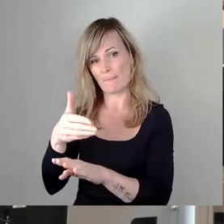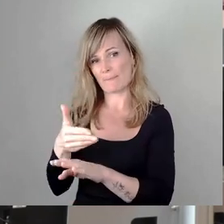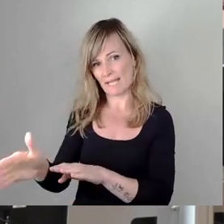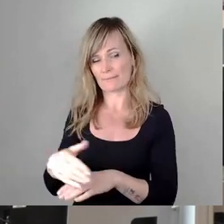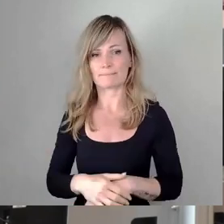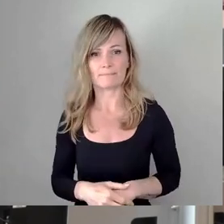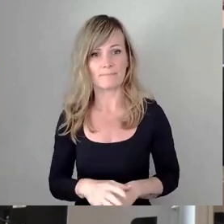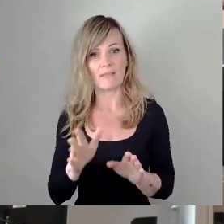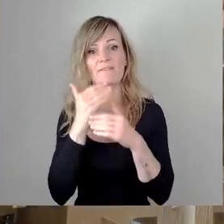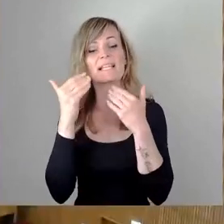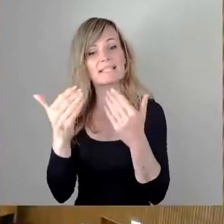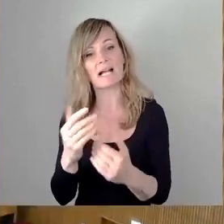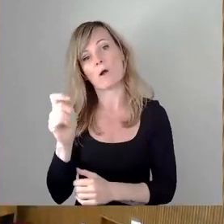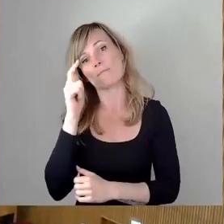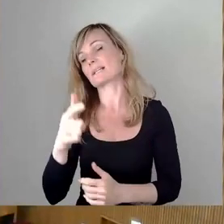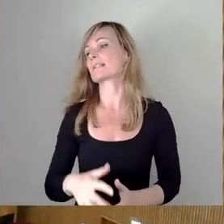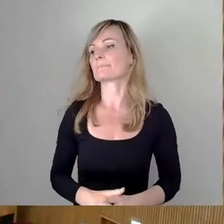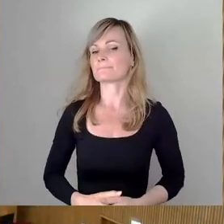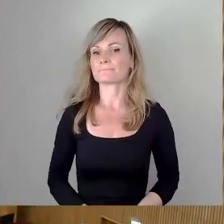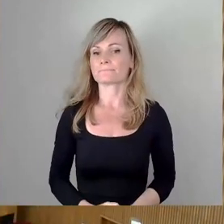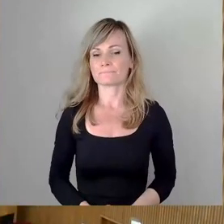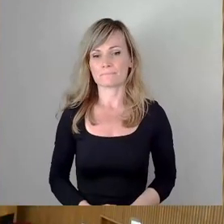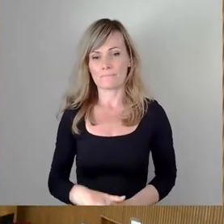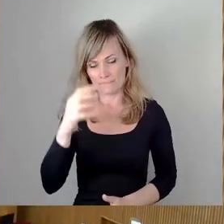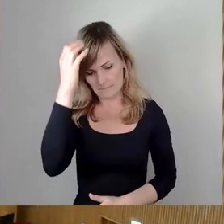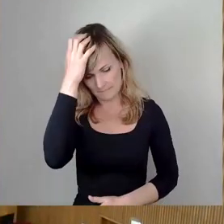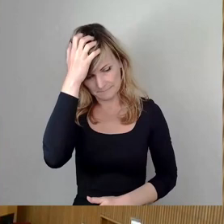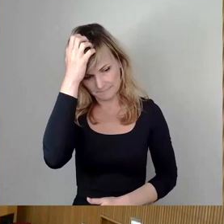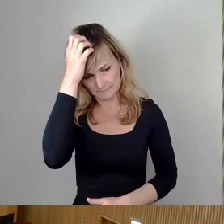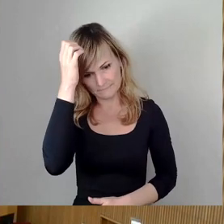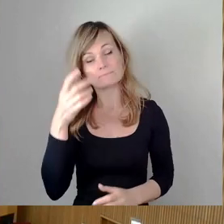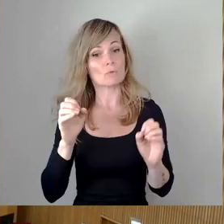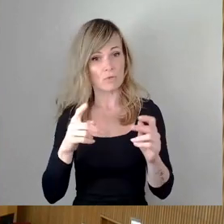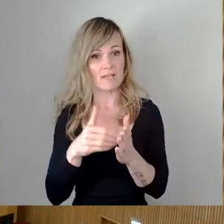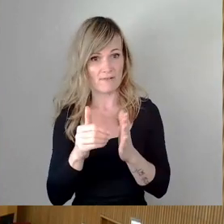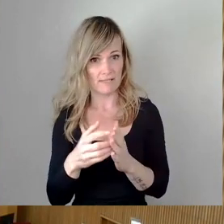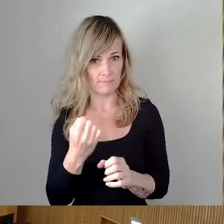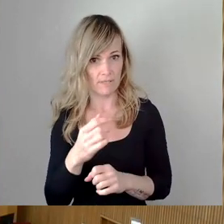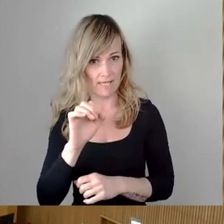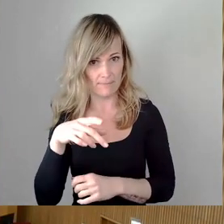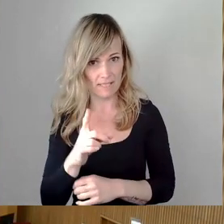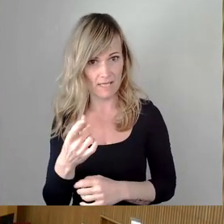Vielen Dank für die Aufmerksamkeit. Okay, dann würden wir weitermachen. SPD-Fraktion.